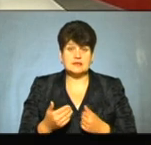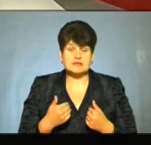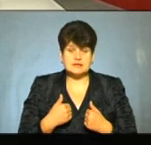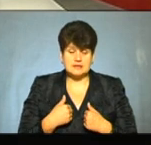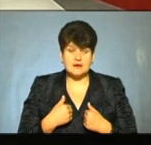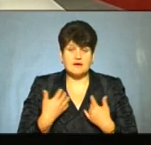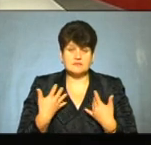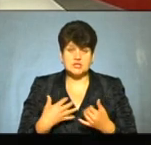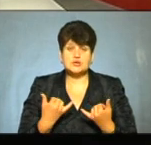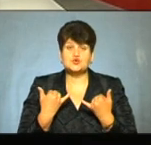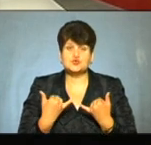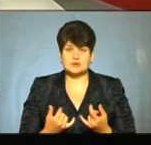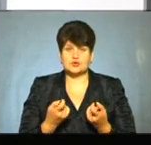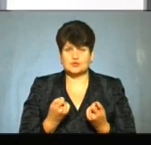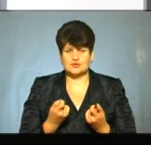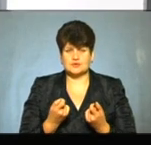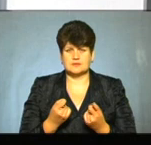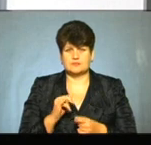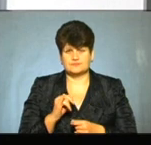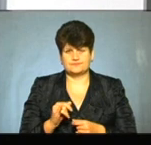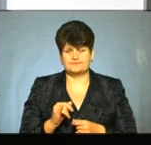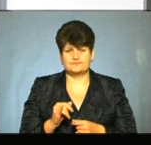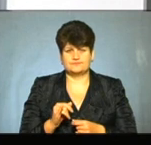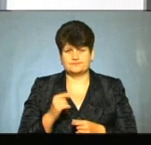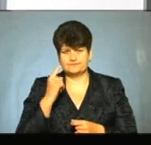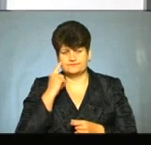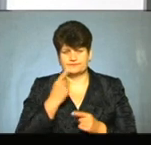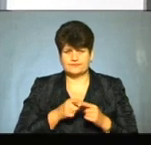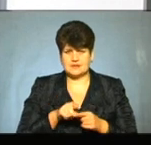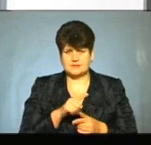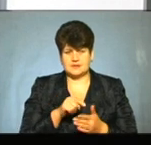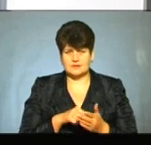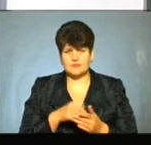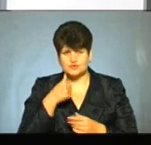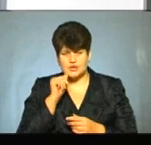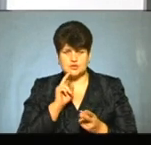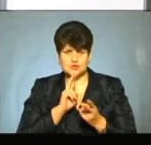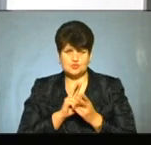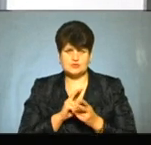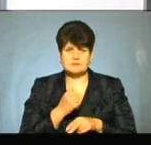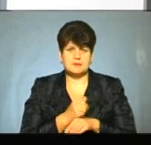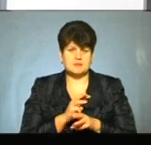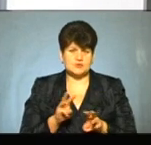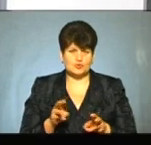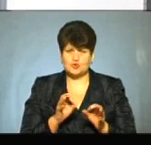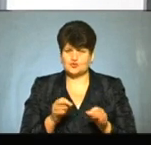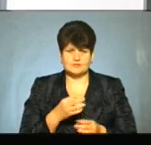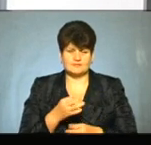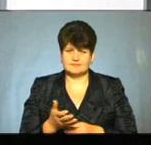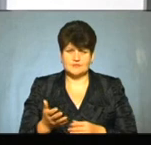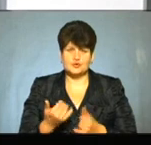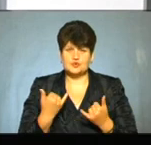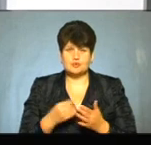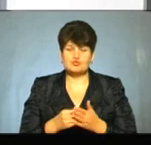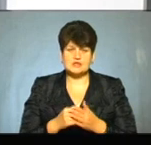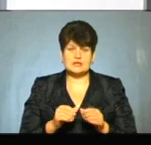Я вже сьогодні трішки пісимістично налаштований вивношені цього питання. Бо вчора на зустріч з прем'єром ні до чого не призвела. Сьогодні